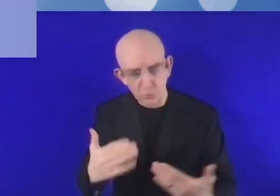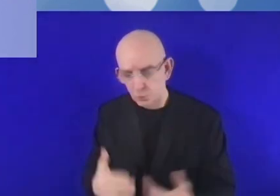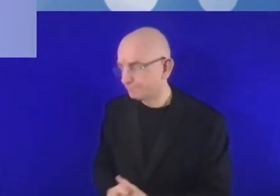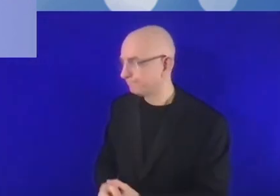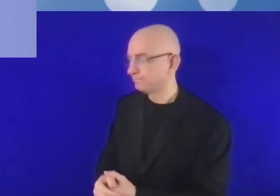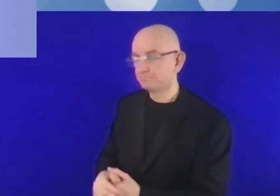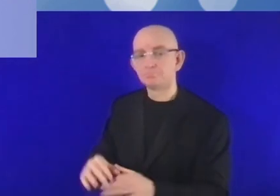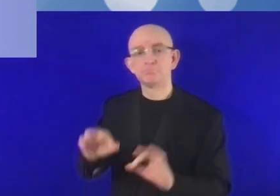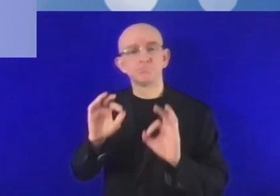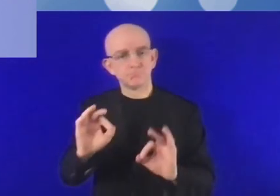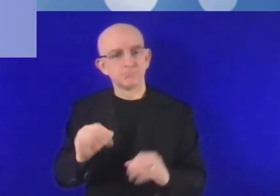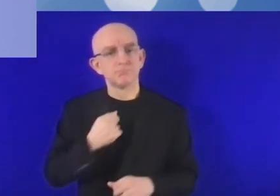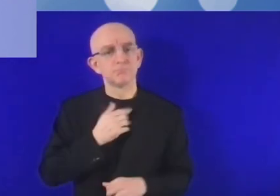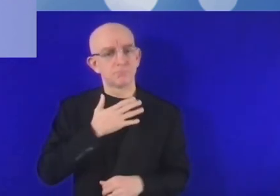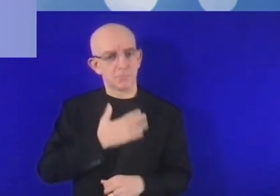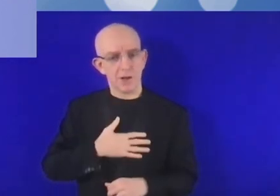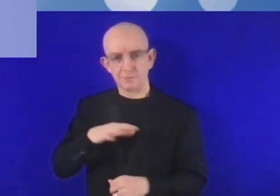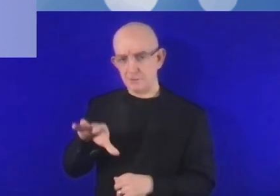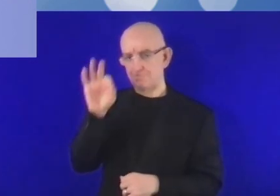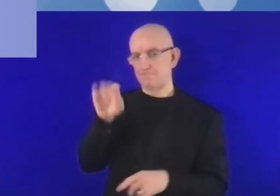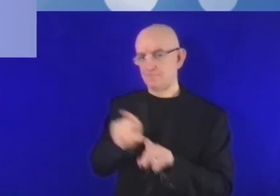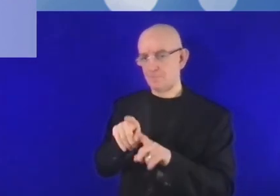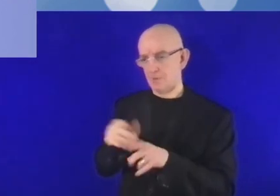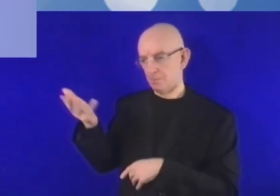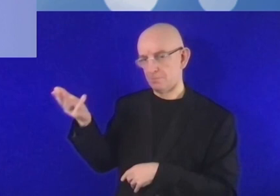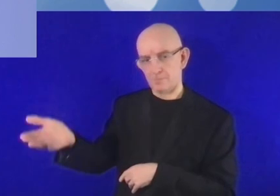Moi, je voudrais commencer ici.